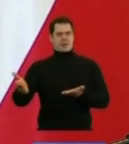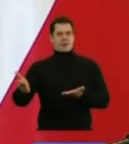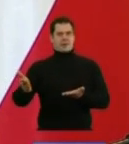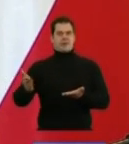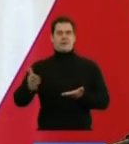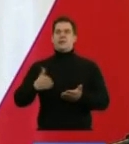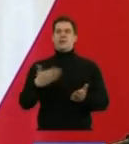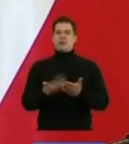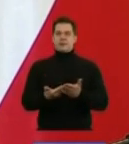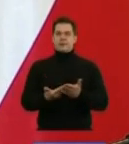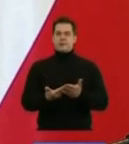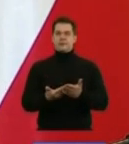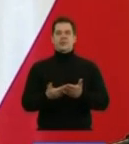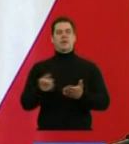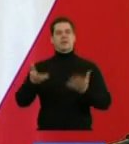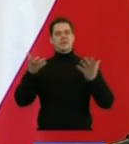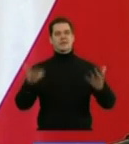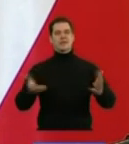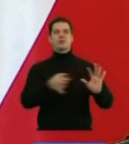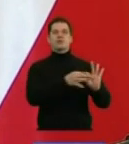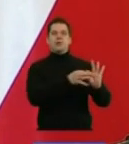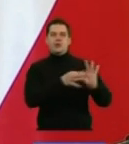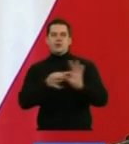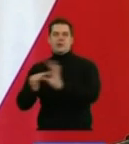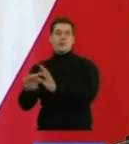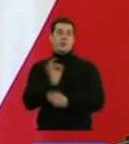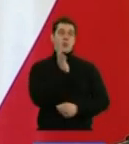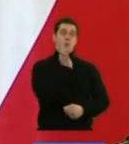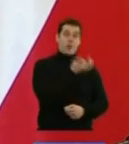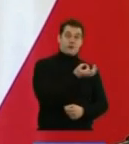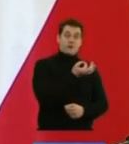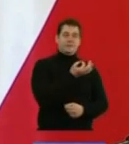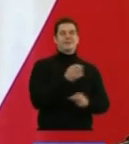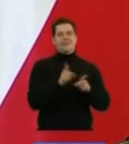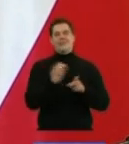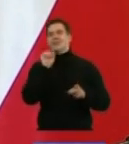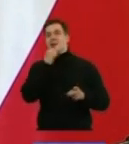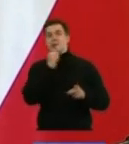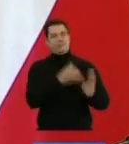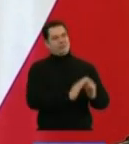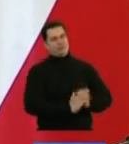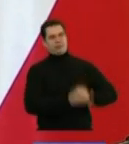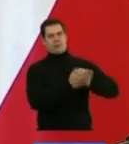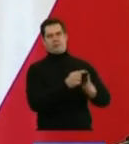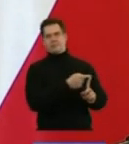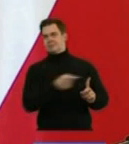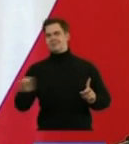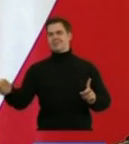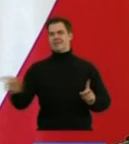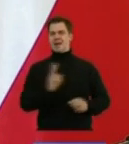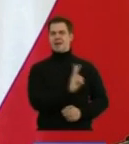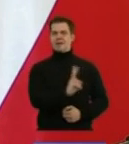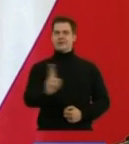abyśmy właśnie w ramach Solidarności Międzypokoleniowej wsparli emerytów. I to same